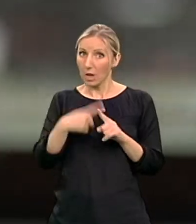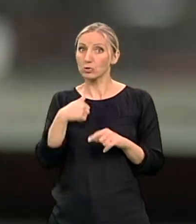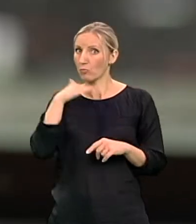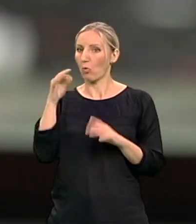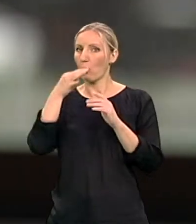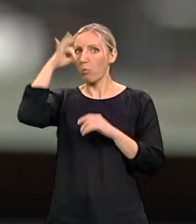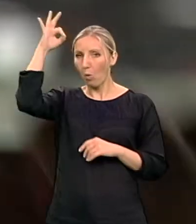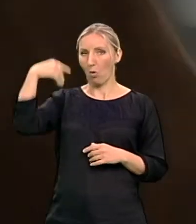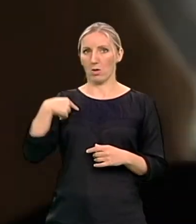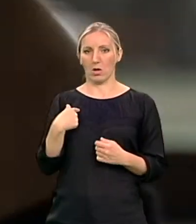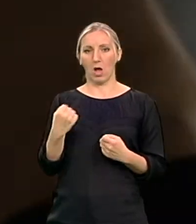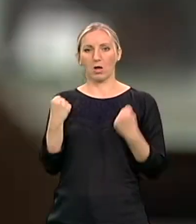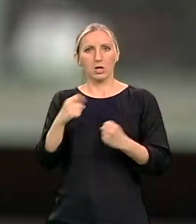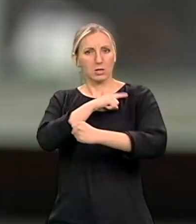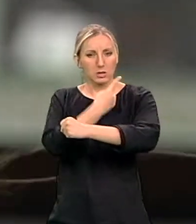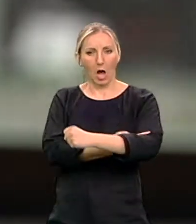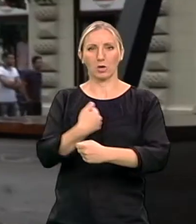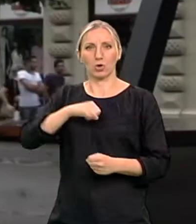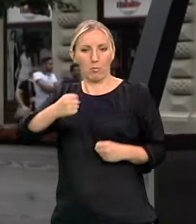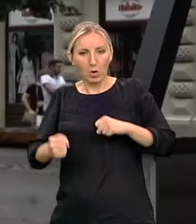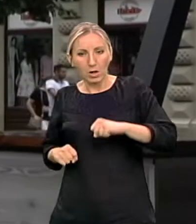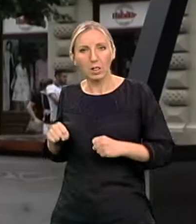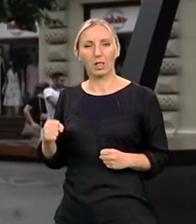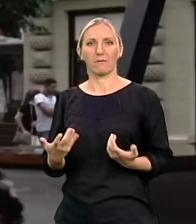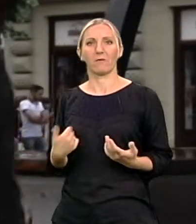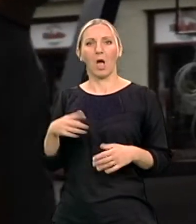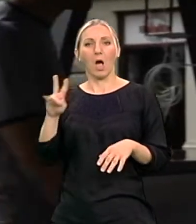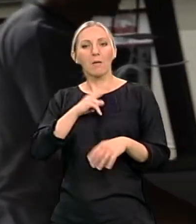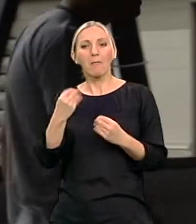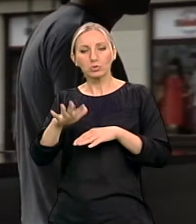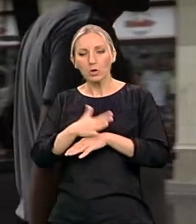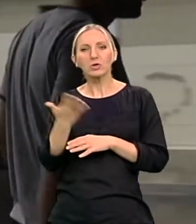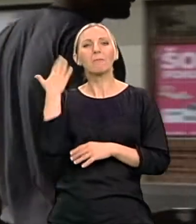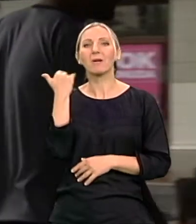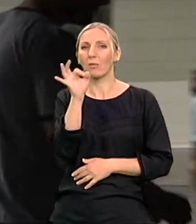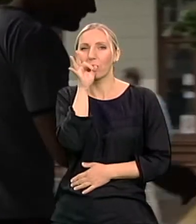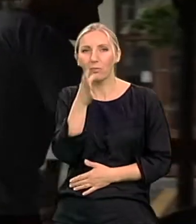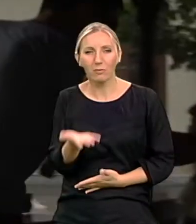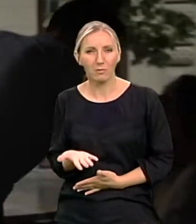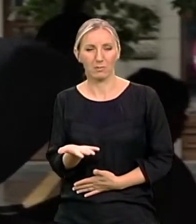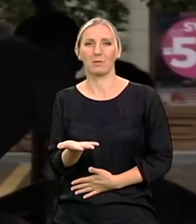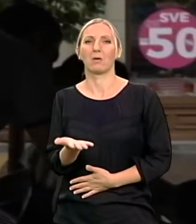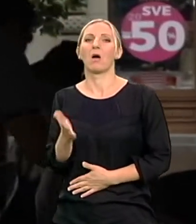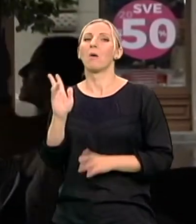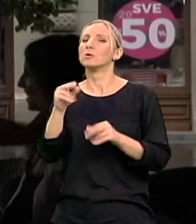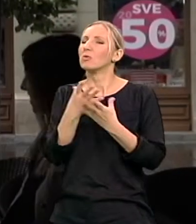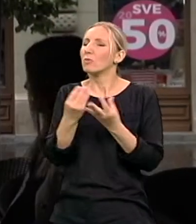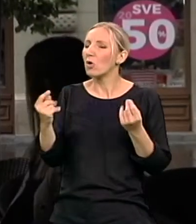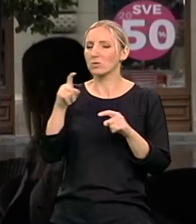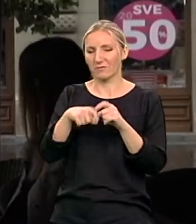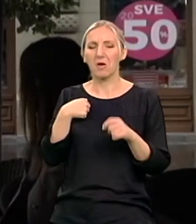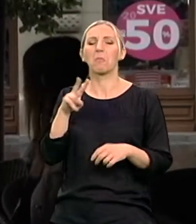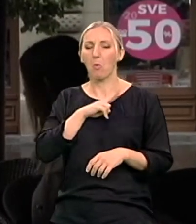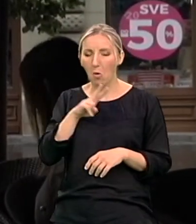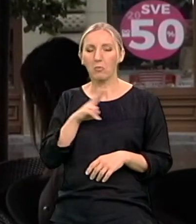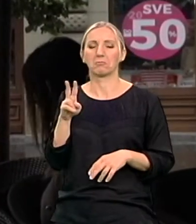jača sam fizički i pokritljivija i imam neke osjećaja koje tada nisam imala i mnogo, mnogo više stvari što se